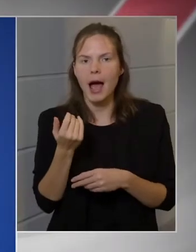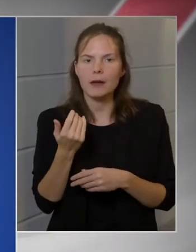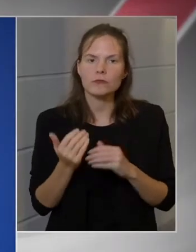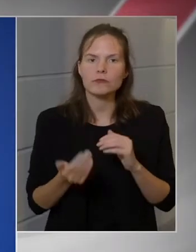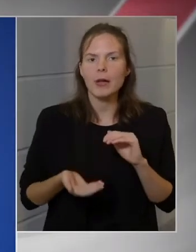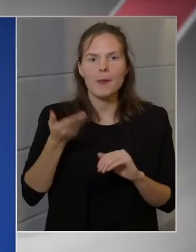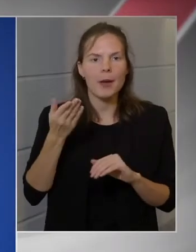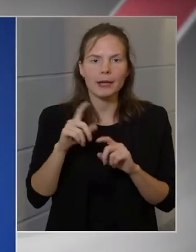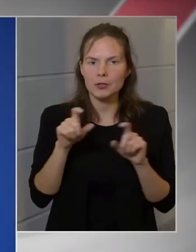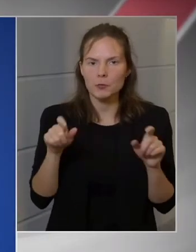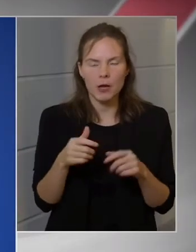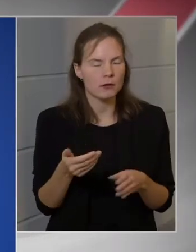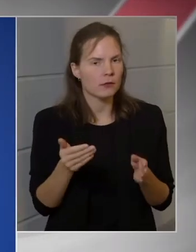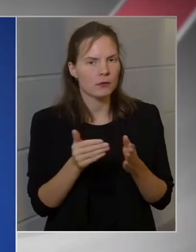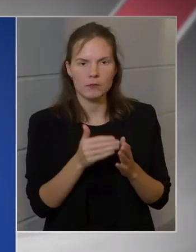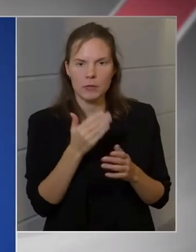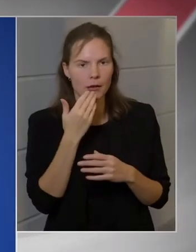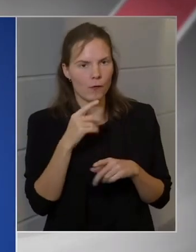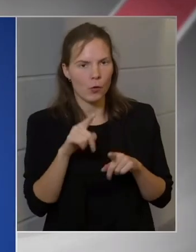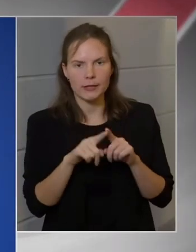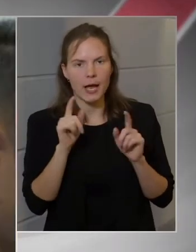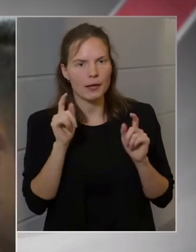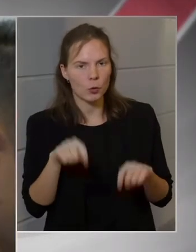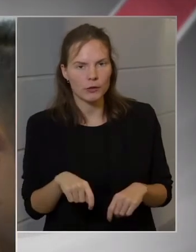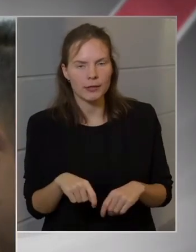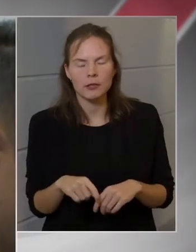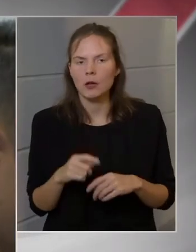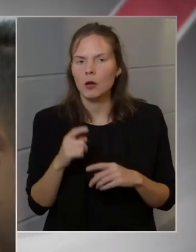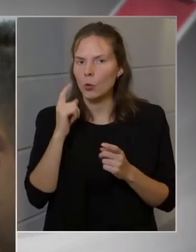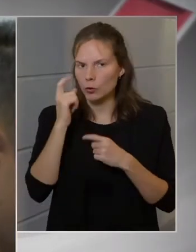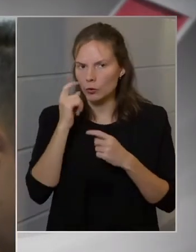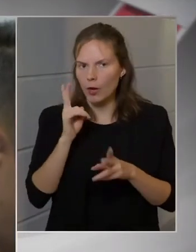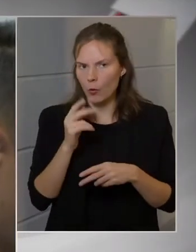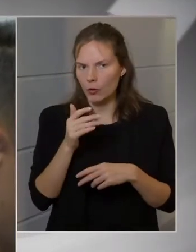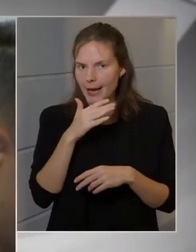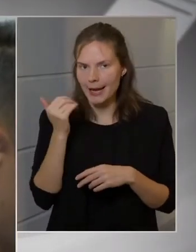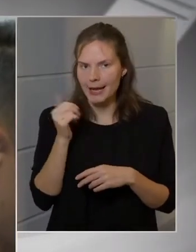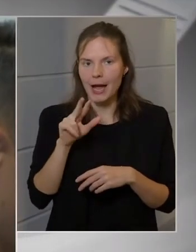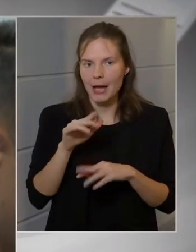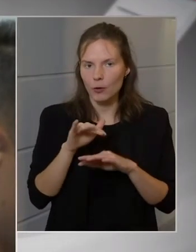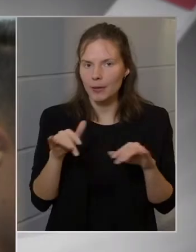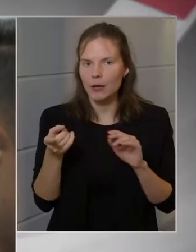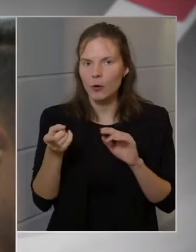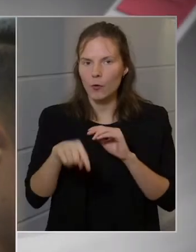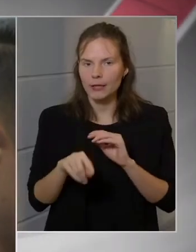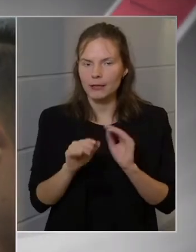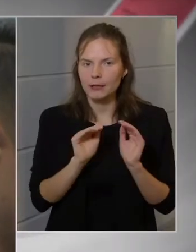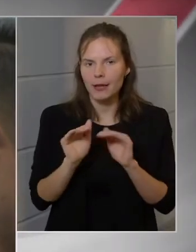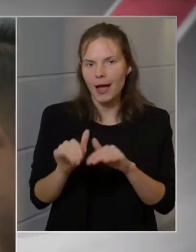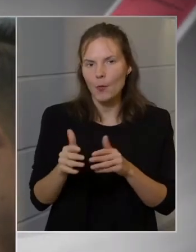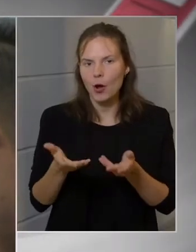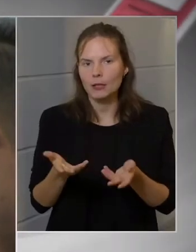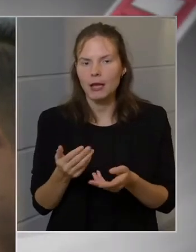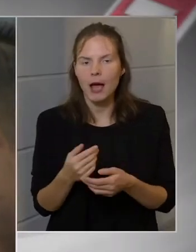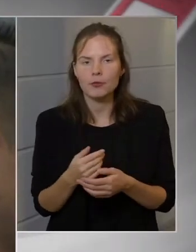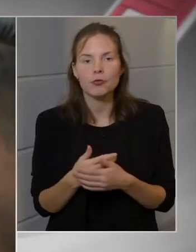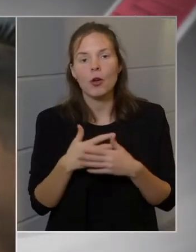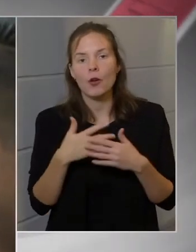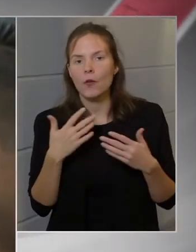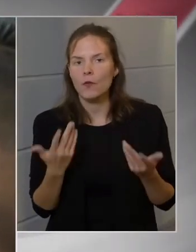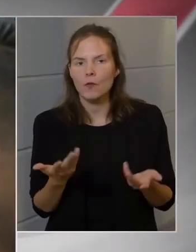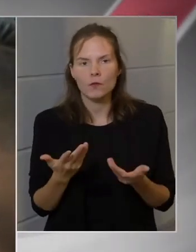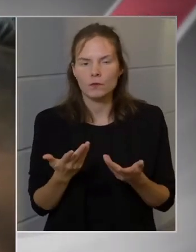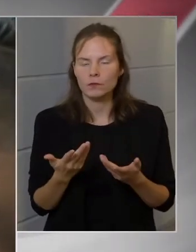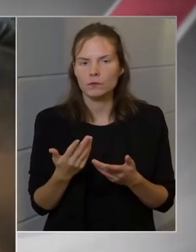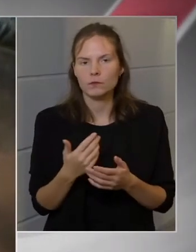Ilyen döntés egyenlő nem szültett. Hát úgy gondolja a kormány elég lesz az a 3 millió forintos támogatás? Hát olyan drasztikus